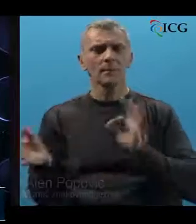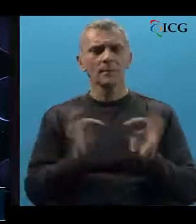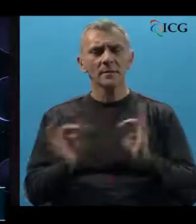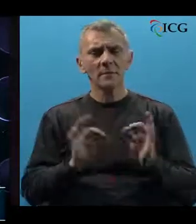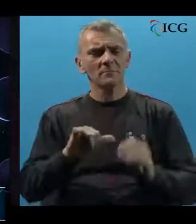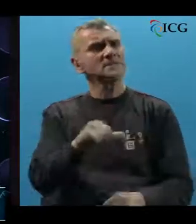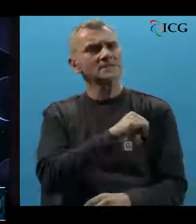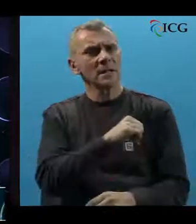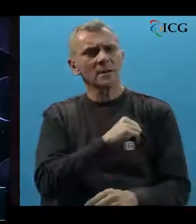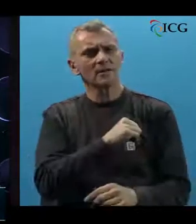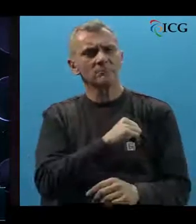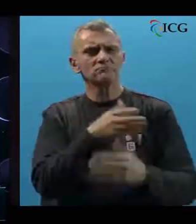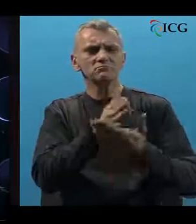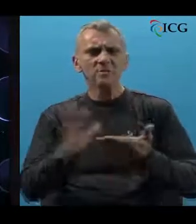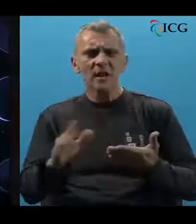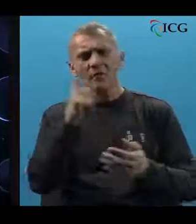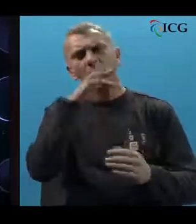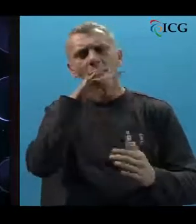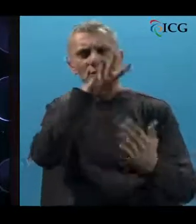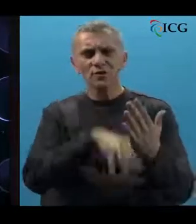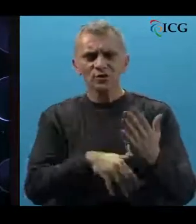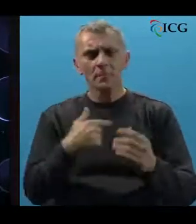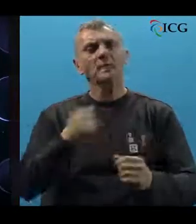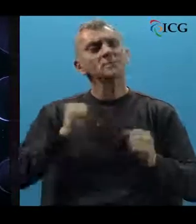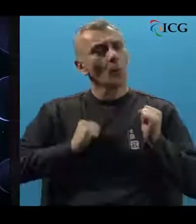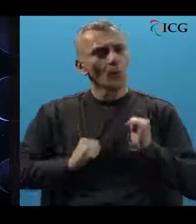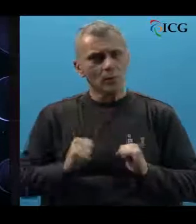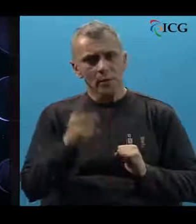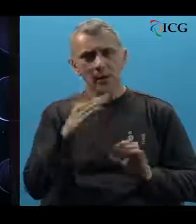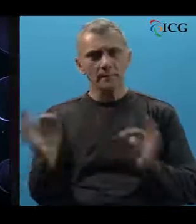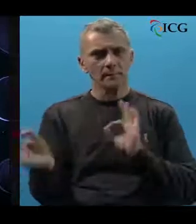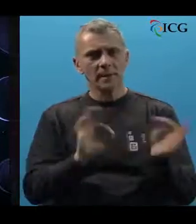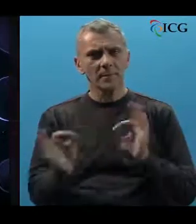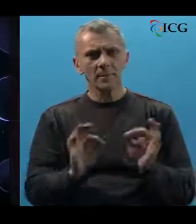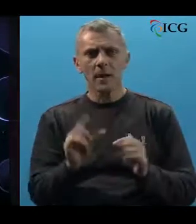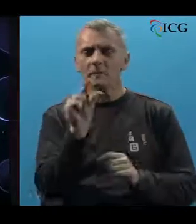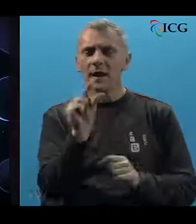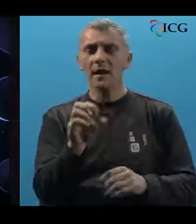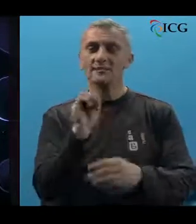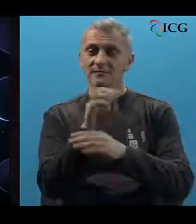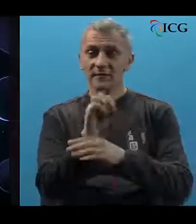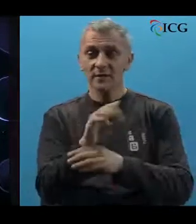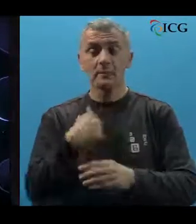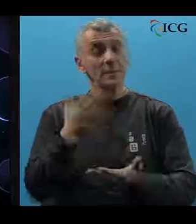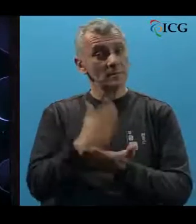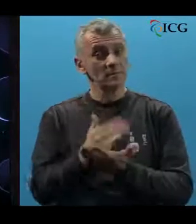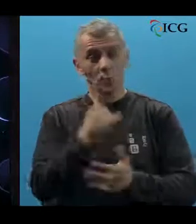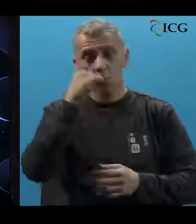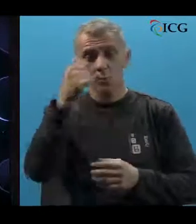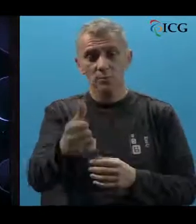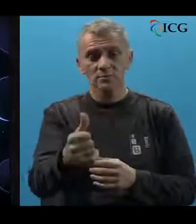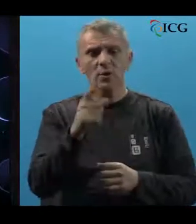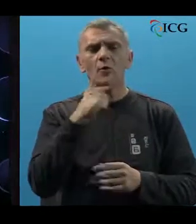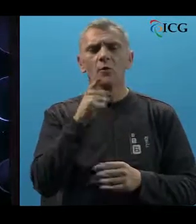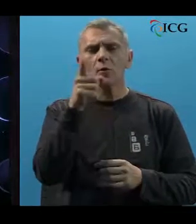pripremili smo zanimljive priloge i priče. Potrudili smo se i pripremili male savjete. Bili smo u